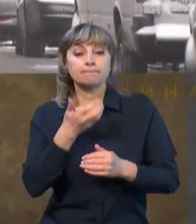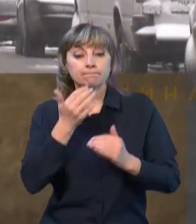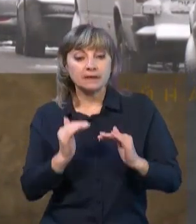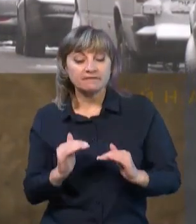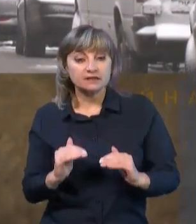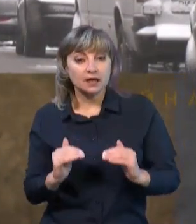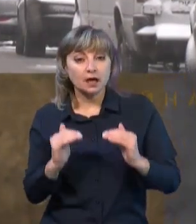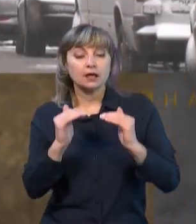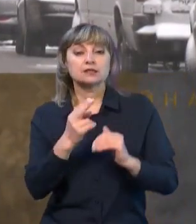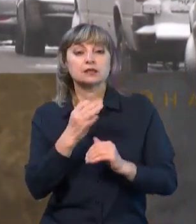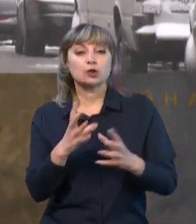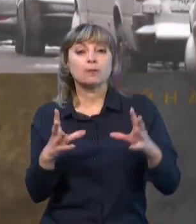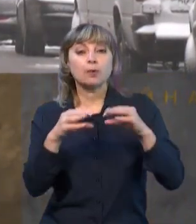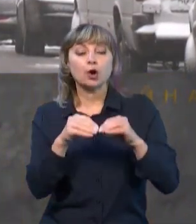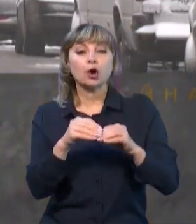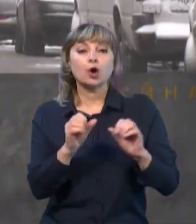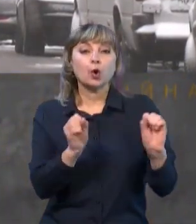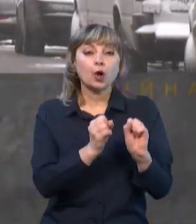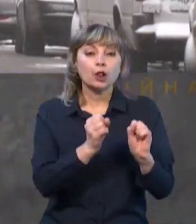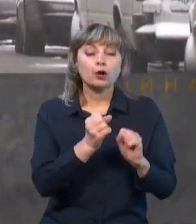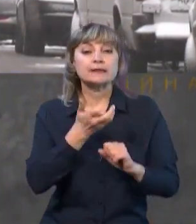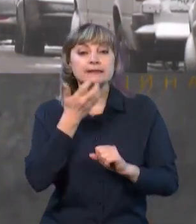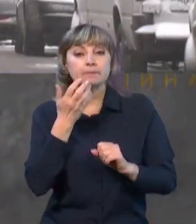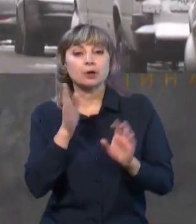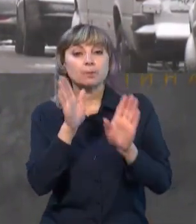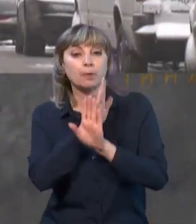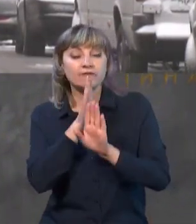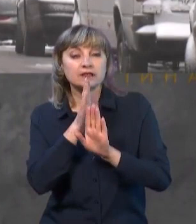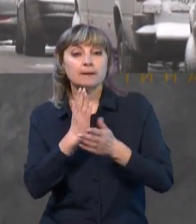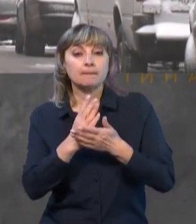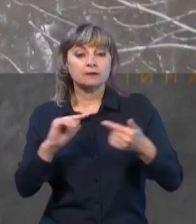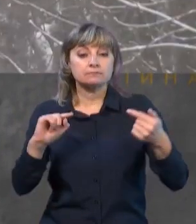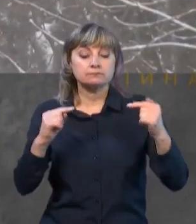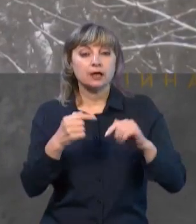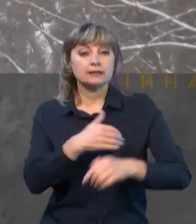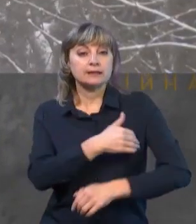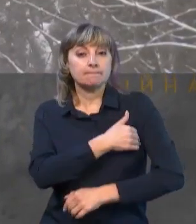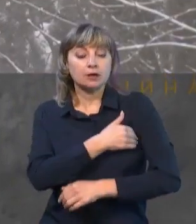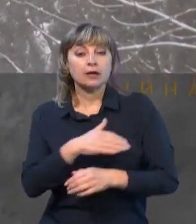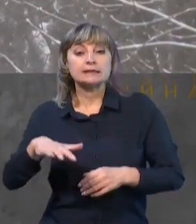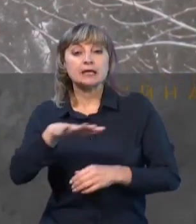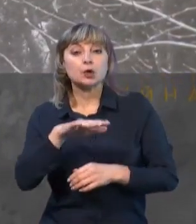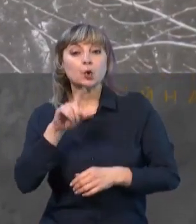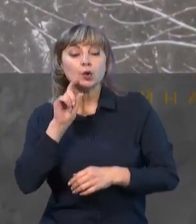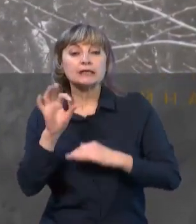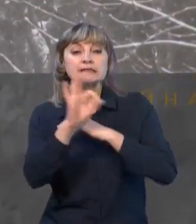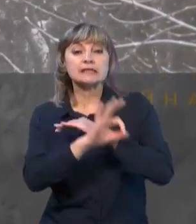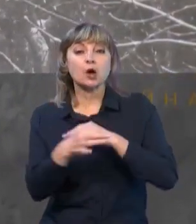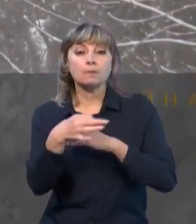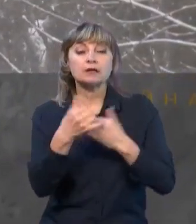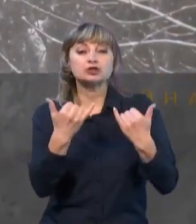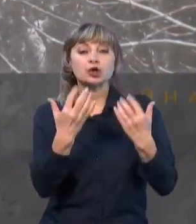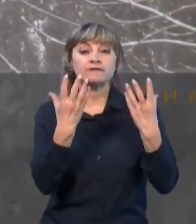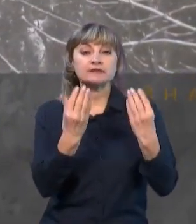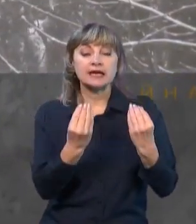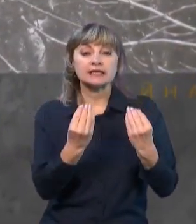але циклон – це завжди поєднання холодної, теплої повітряної маси, і тому маємо контрастні температури по території України. В західних областях сьогодні